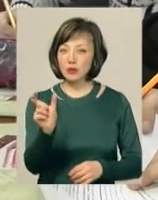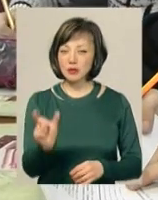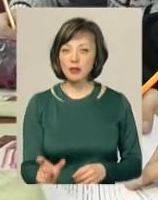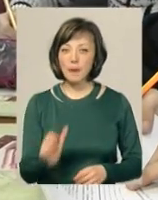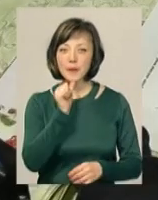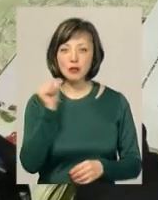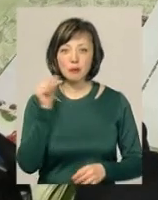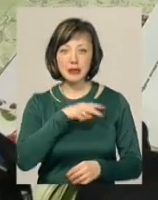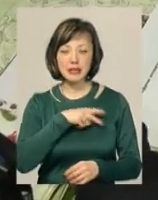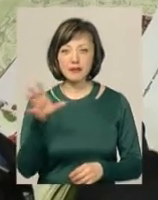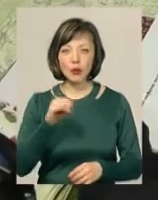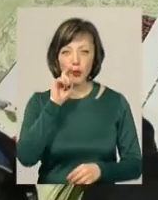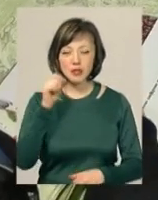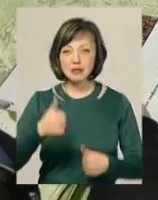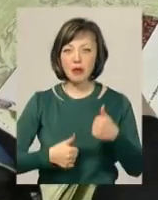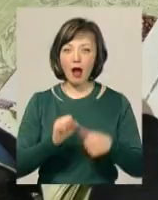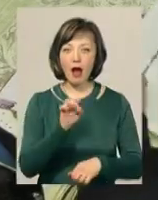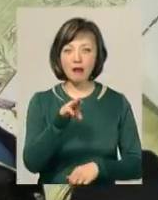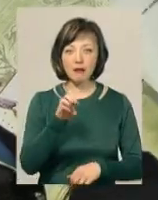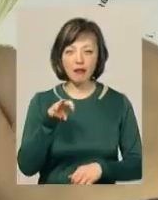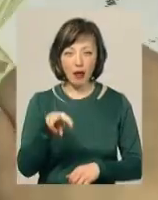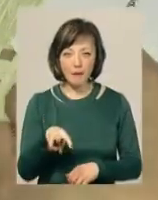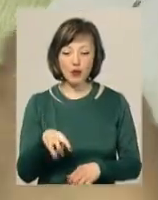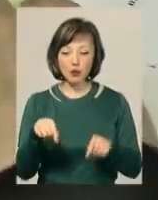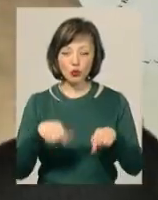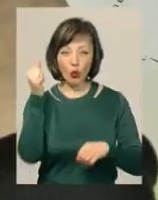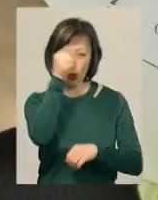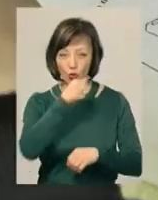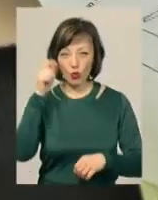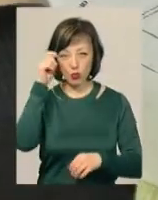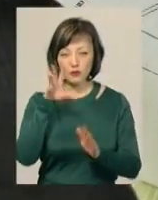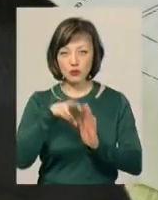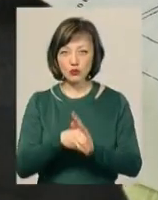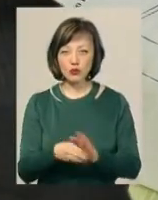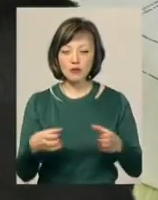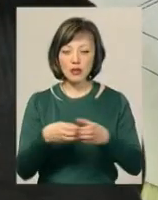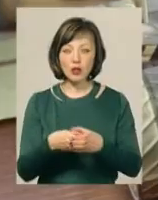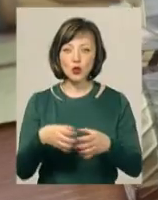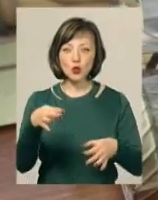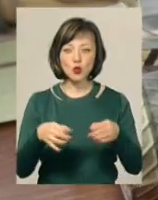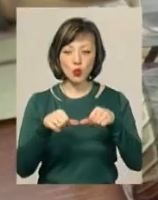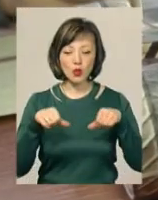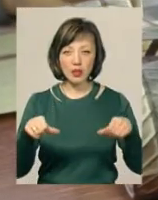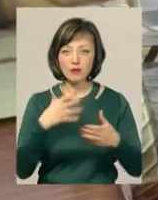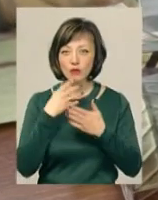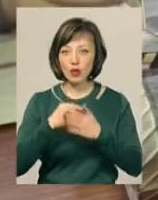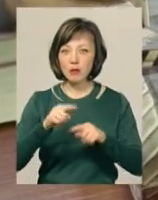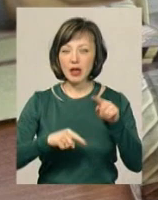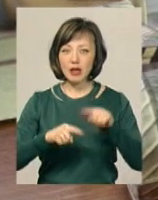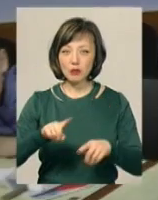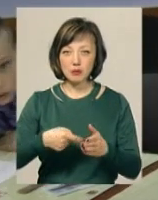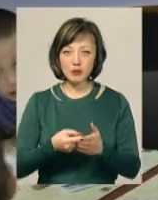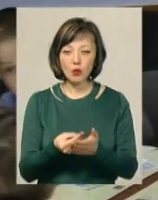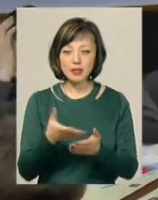минулорічний призер всеукраїнських змагань Артем Донець із Нетішина. Уже цього року хлопець увійшов до складу журі і в своєму рідному місці оцінював